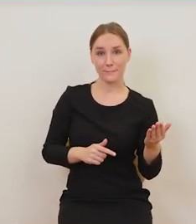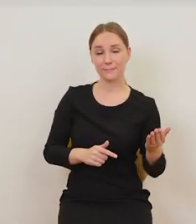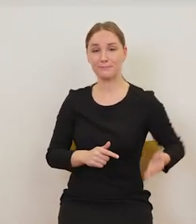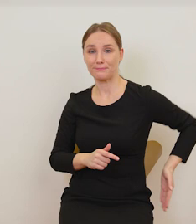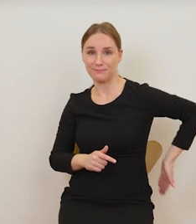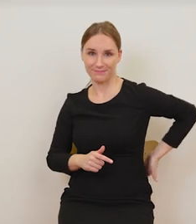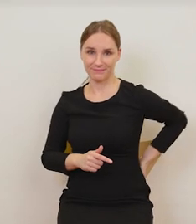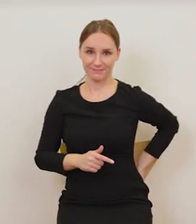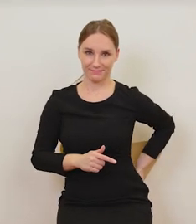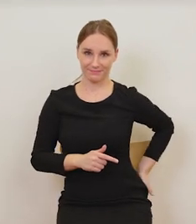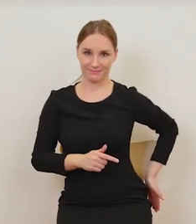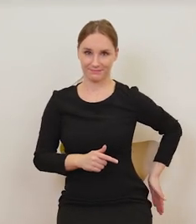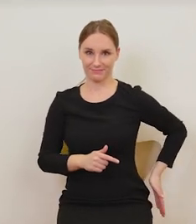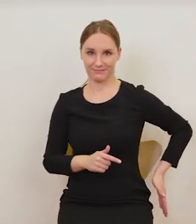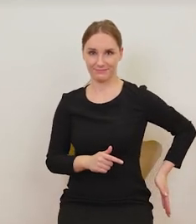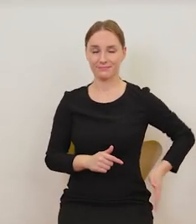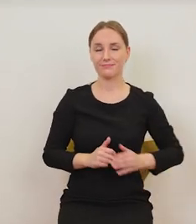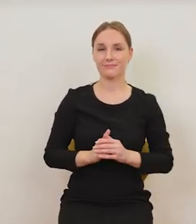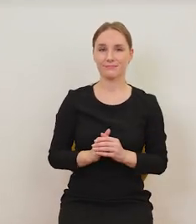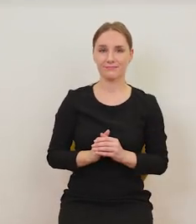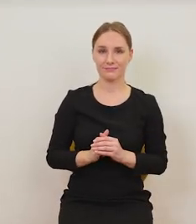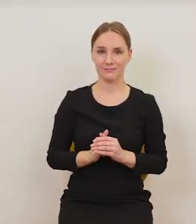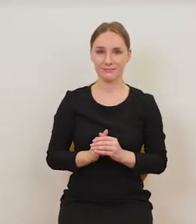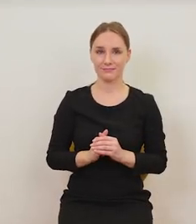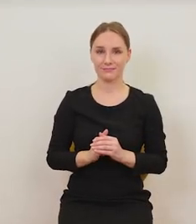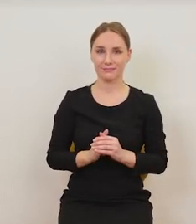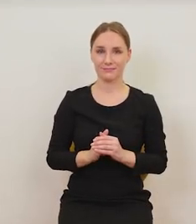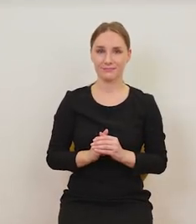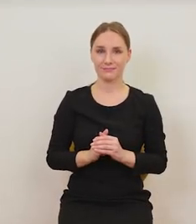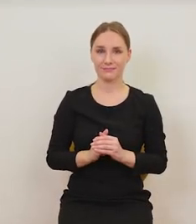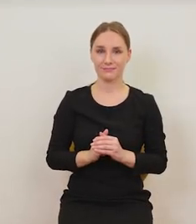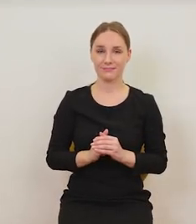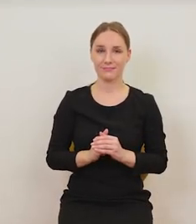jej tylną część ciała.